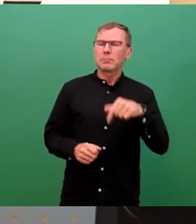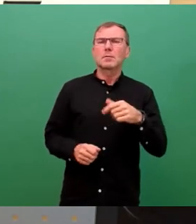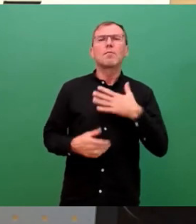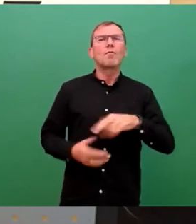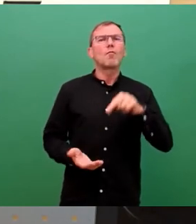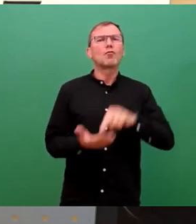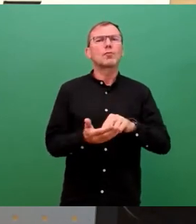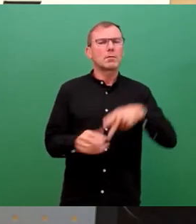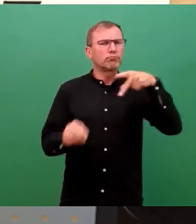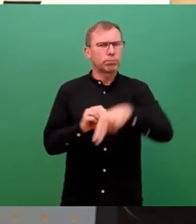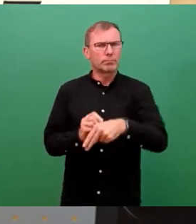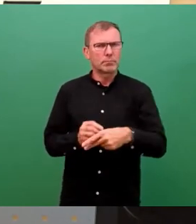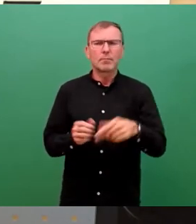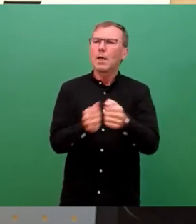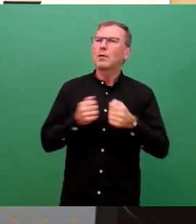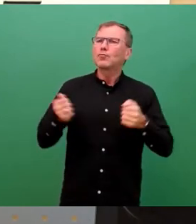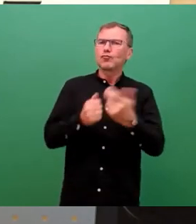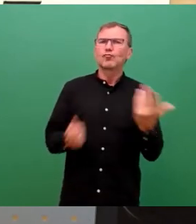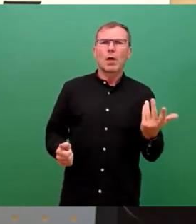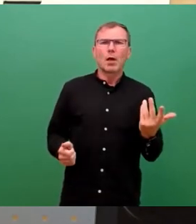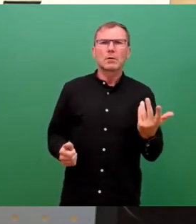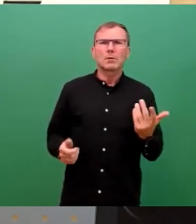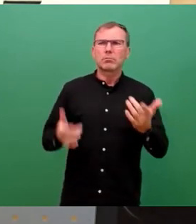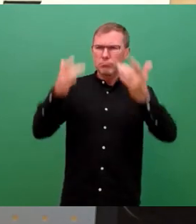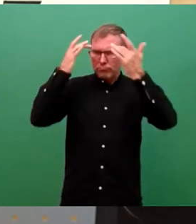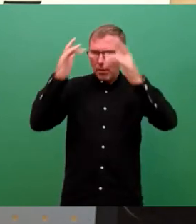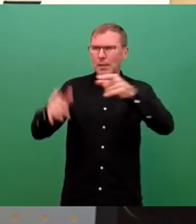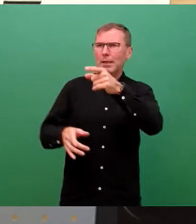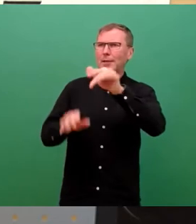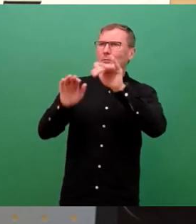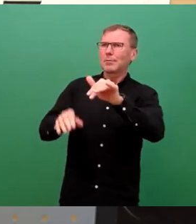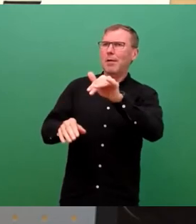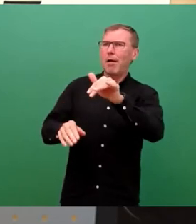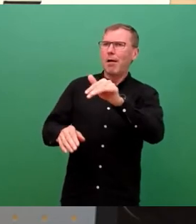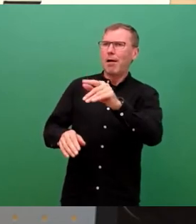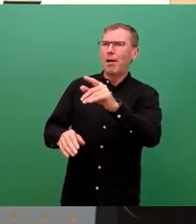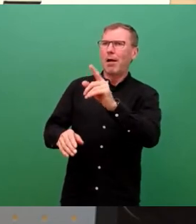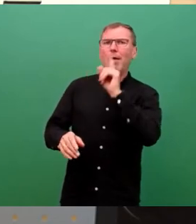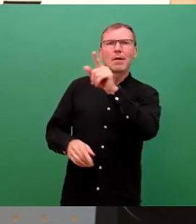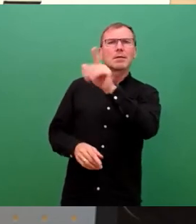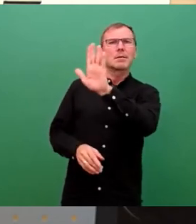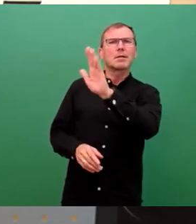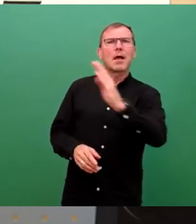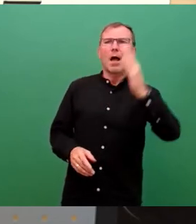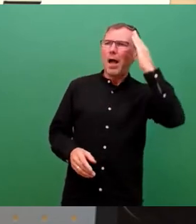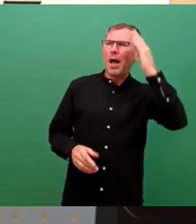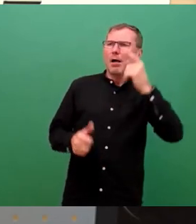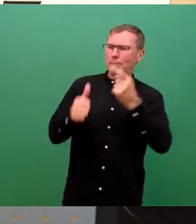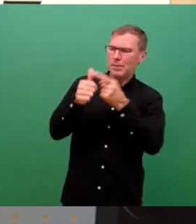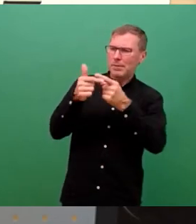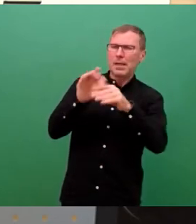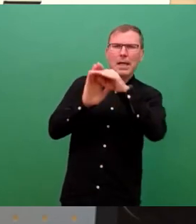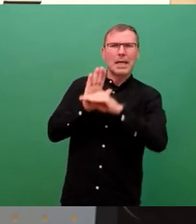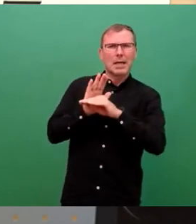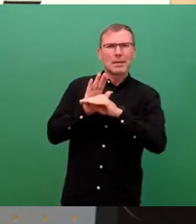Ein Staat gewinnt natürlich Anerkennung und Legitimation, wenn seine Hauptprämissen, für mich zumindest,